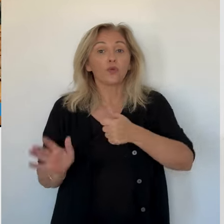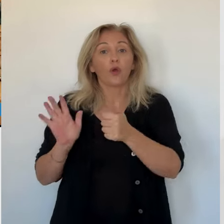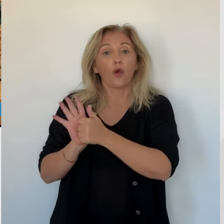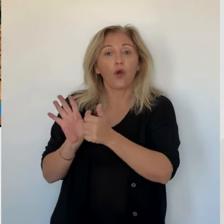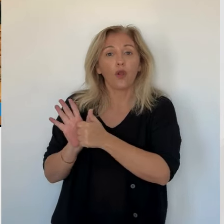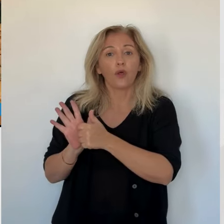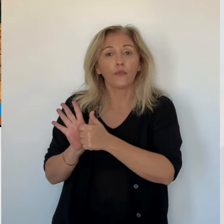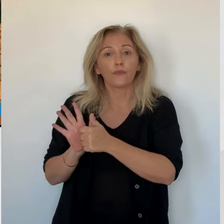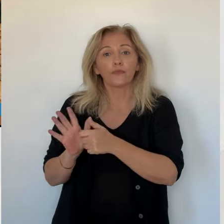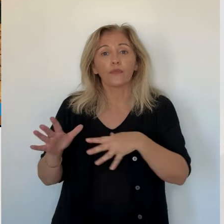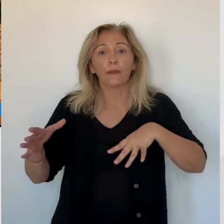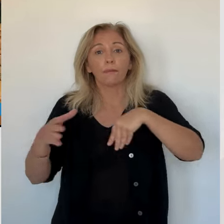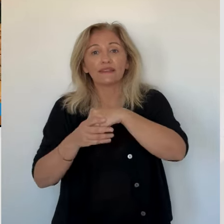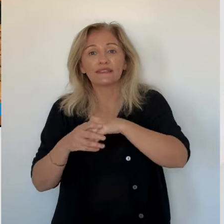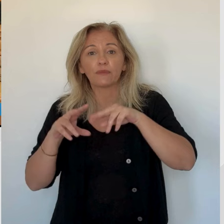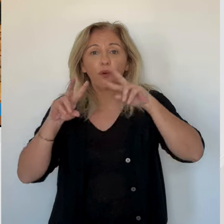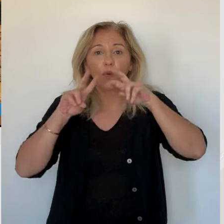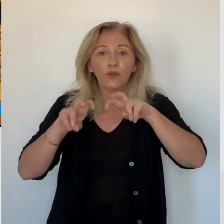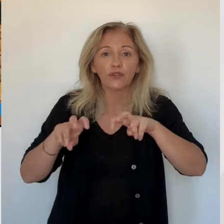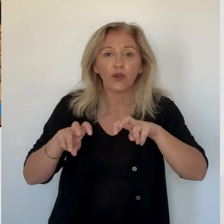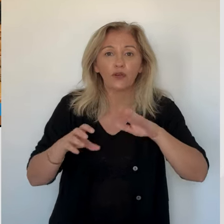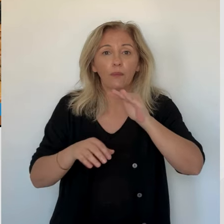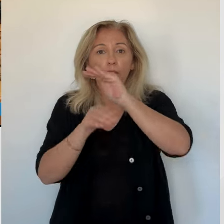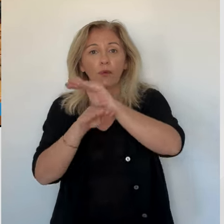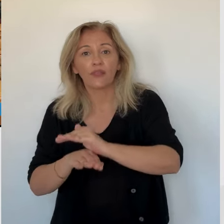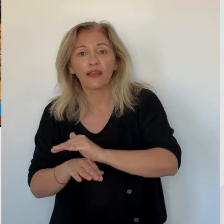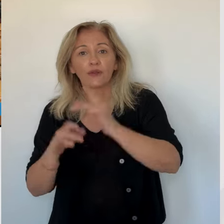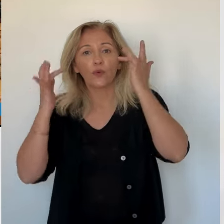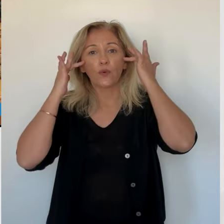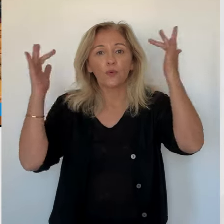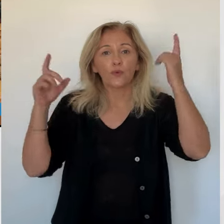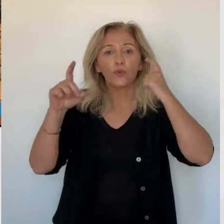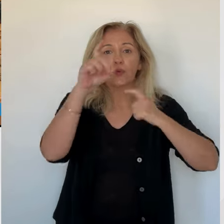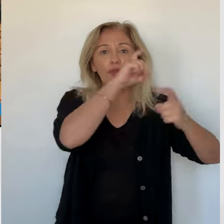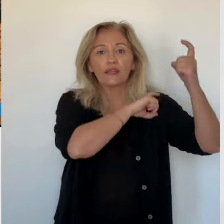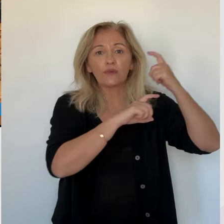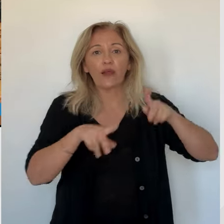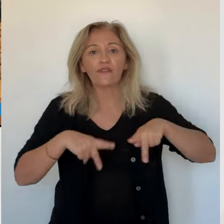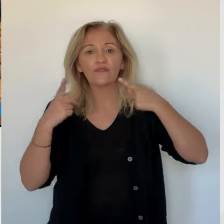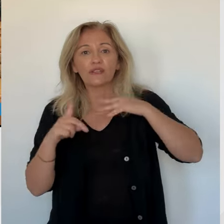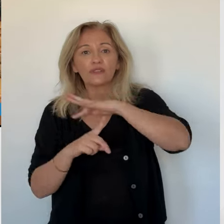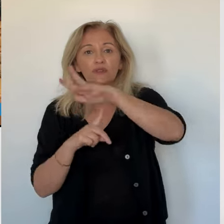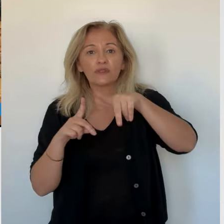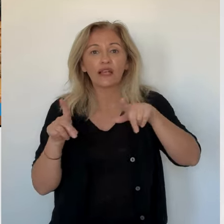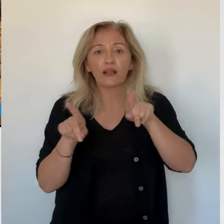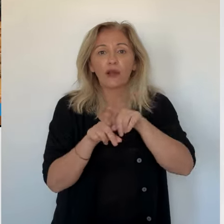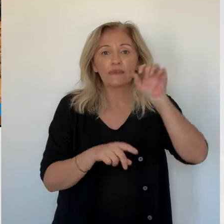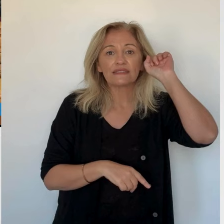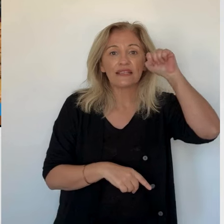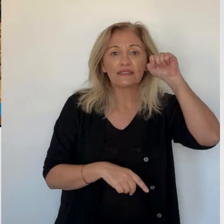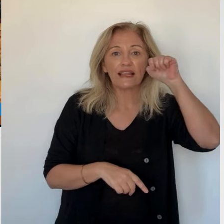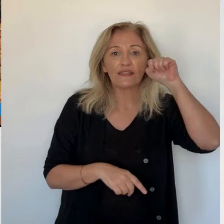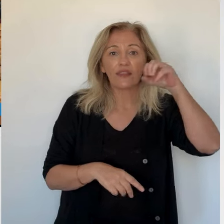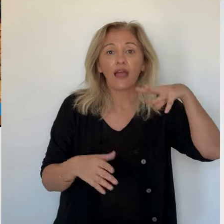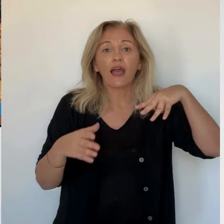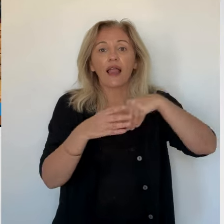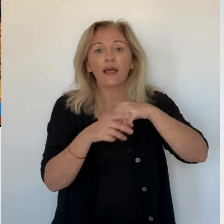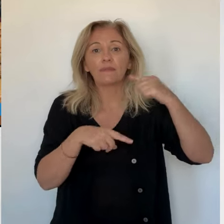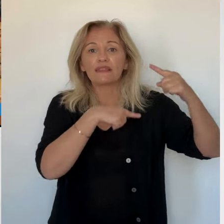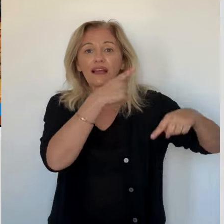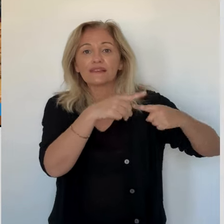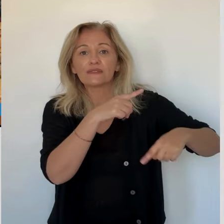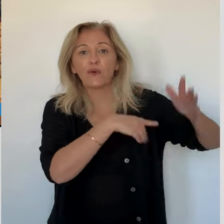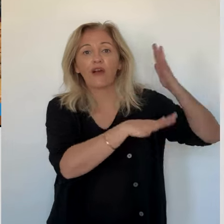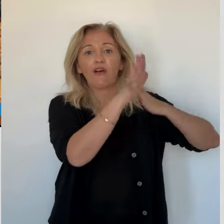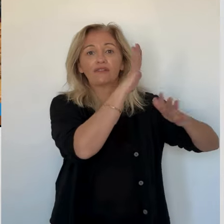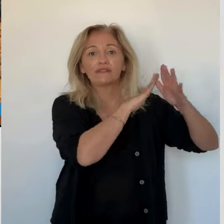et la conservation sur la réalité économique, sociale et culturelle de la Sardaigne, que ce soit dans ses formes traditionnelles